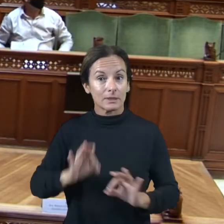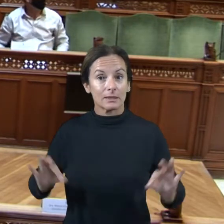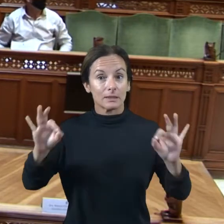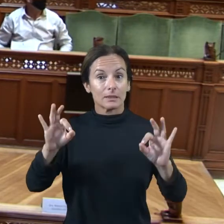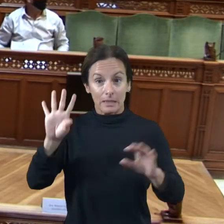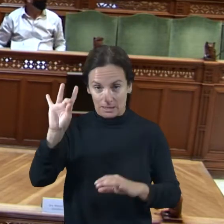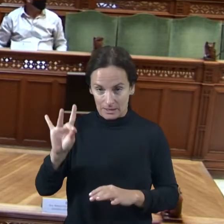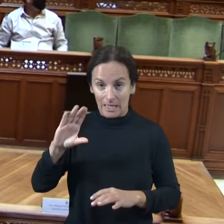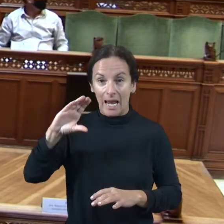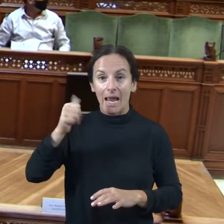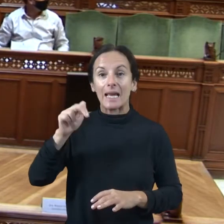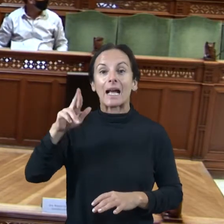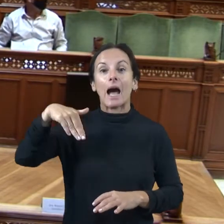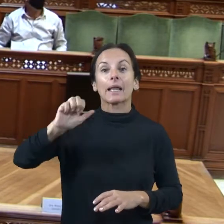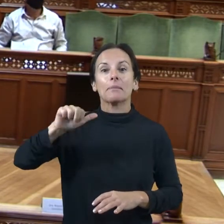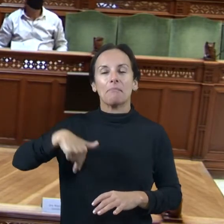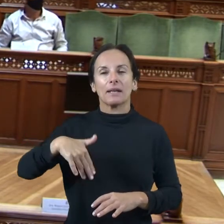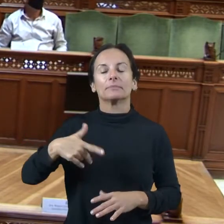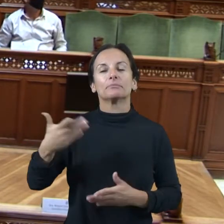els micros si t'assembla Gràcies